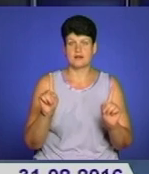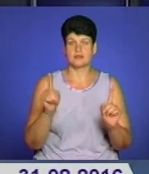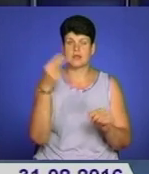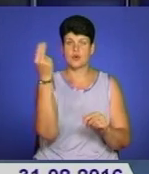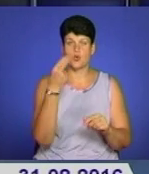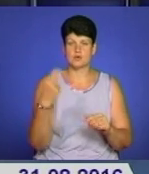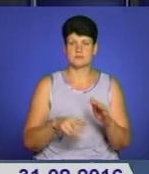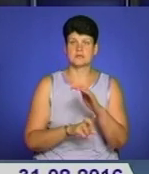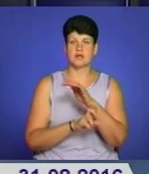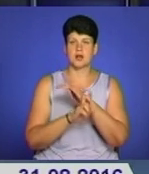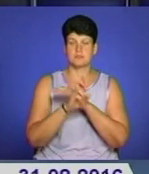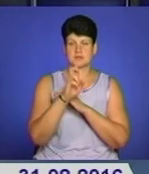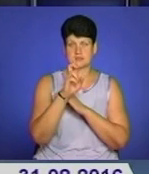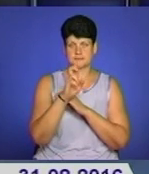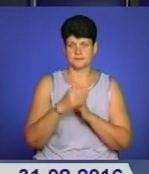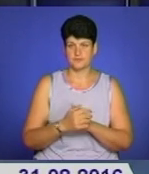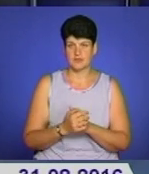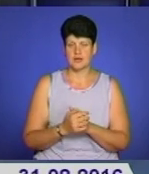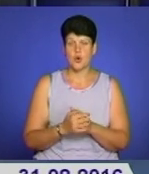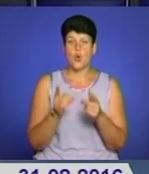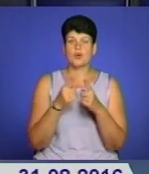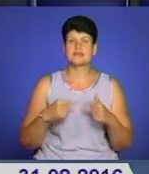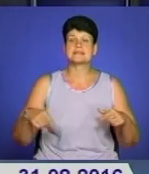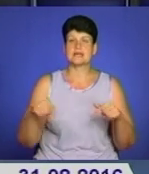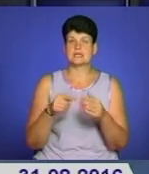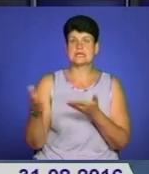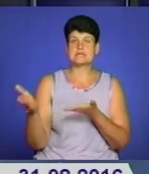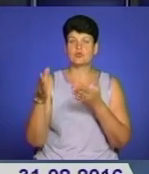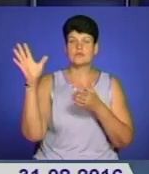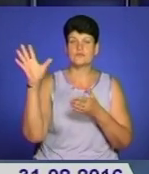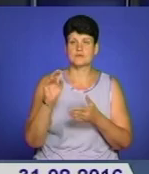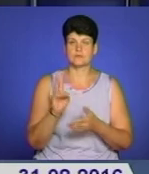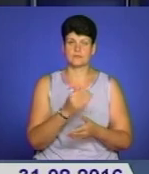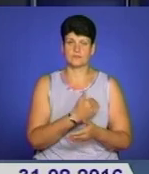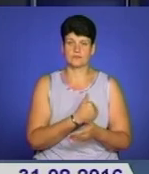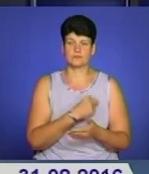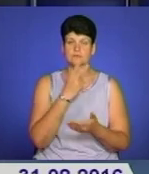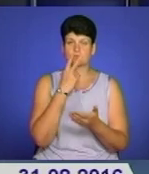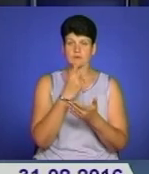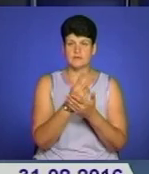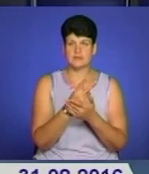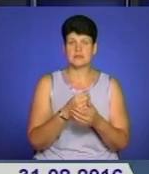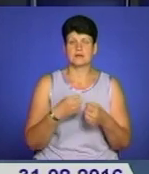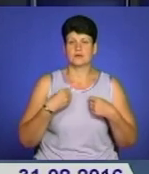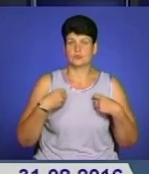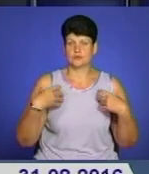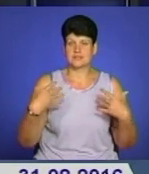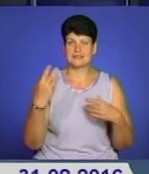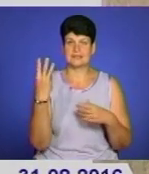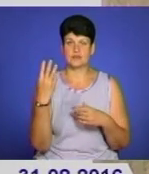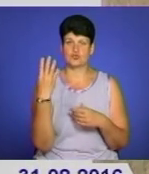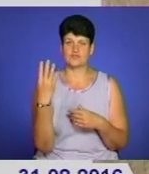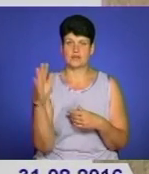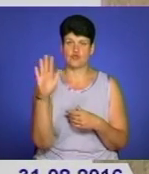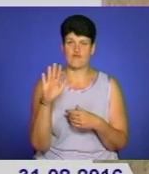каплиці у мілітаристичному стилі. Організатори запрошують усіх охочих на урочисте дійство 3 та 4 вересня.